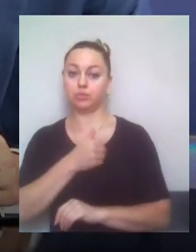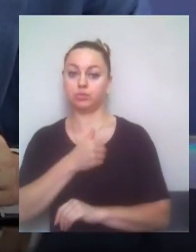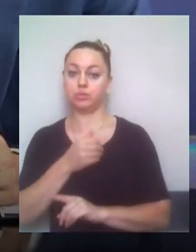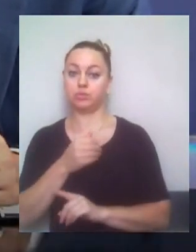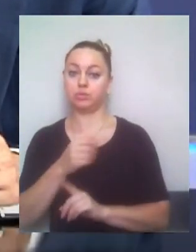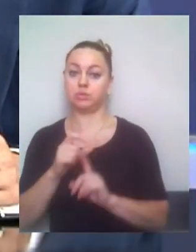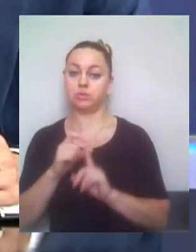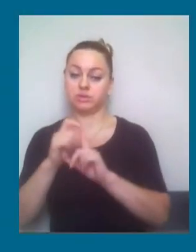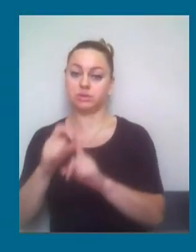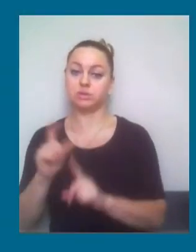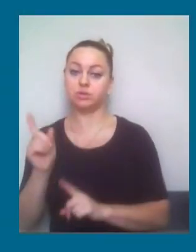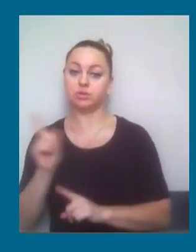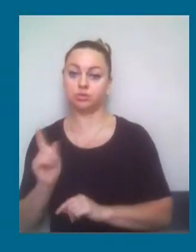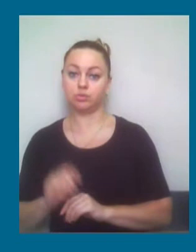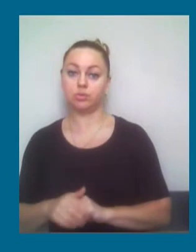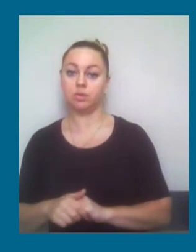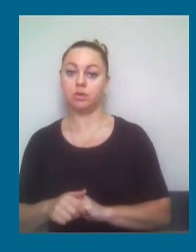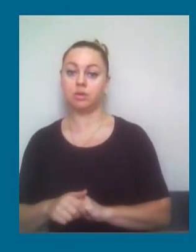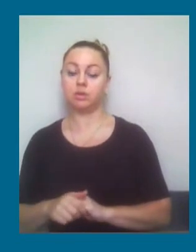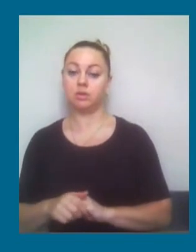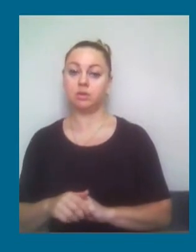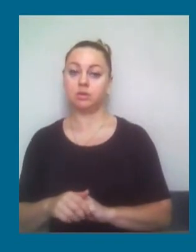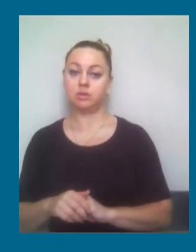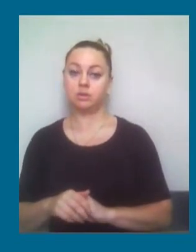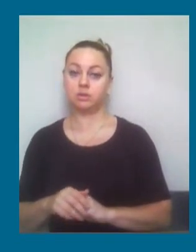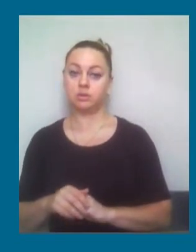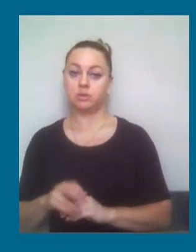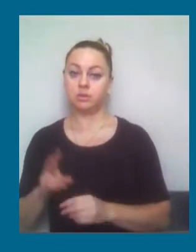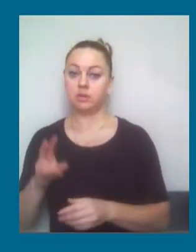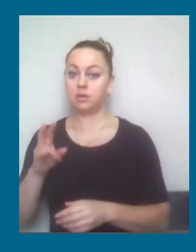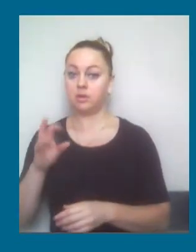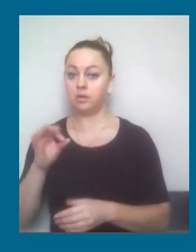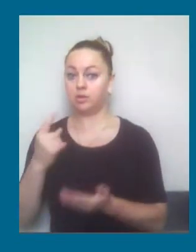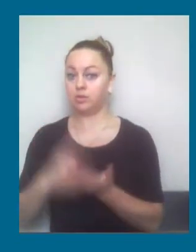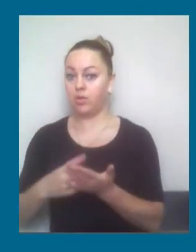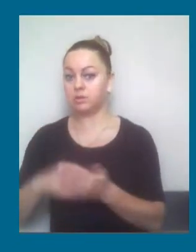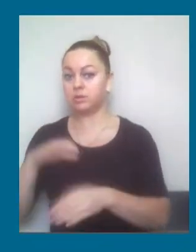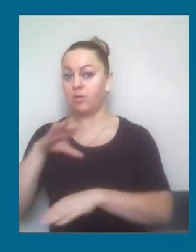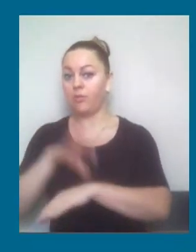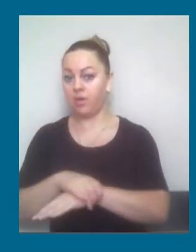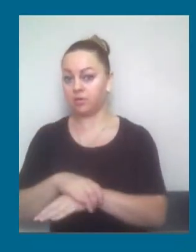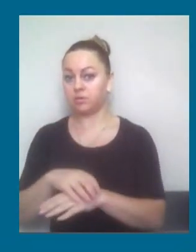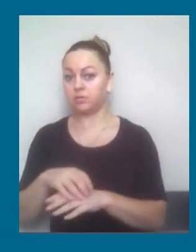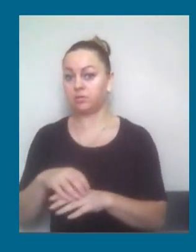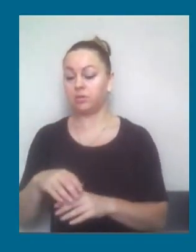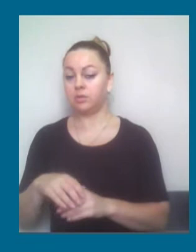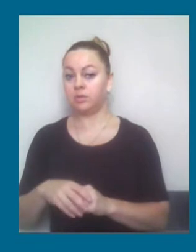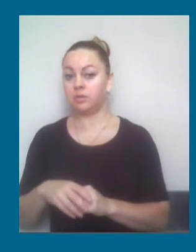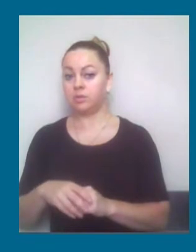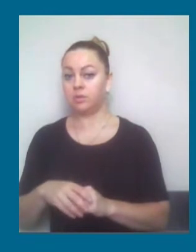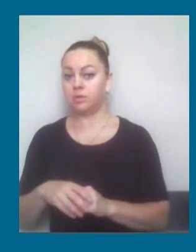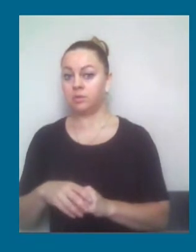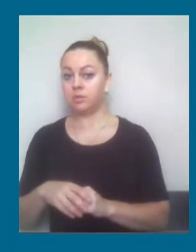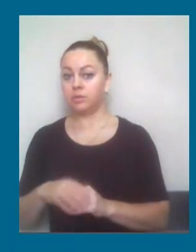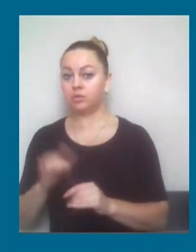на те, що стороною не доведено факту порушеного і її саме право для того, щоб навіть звернутися до